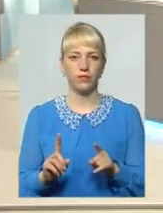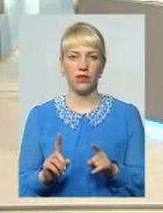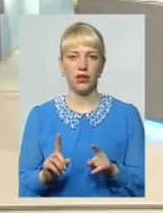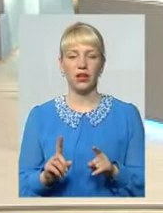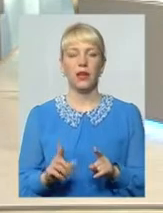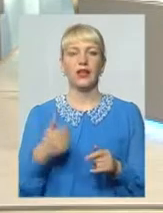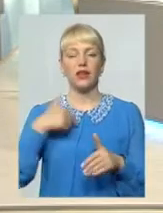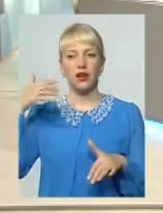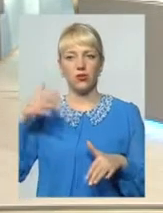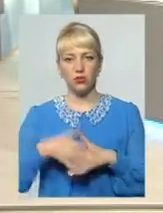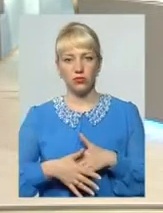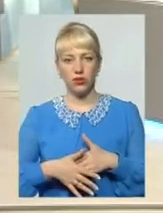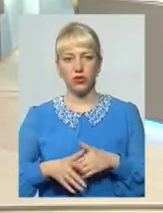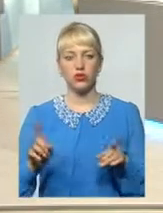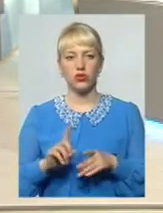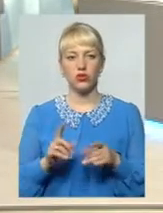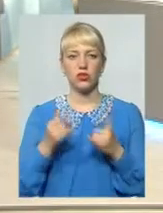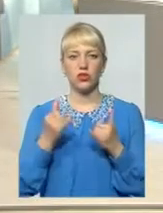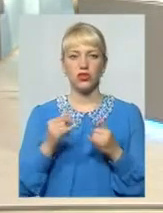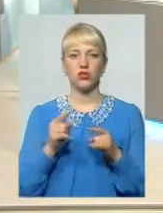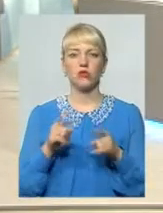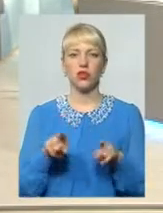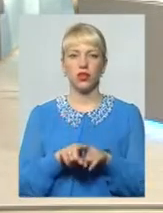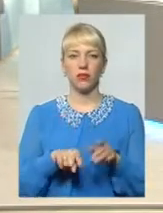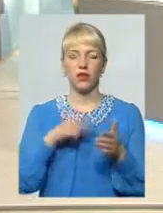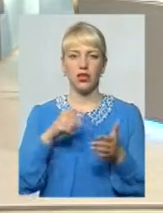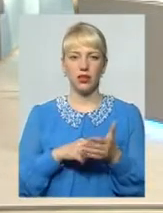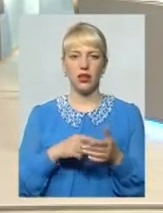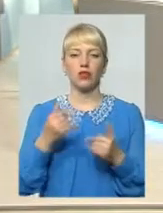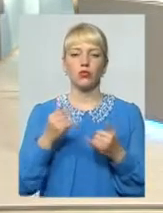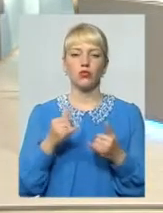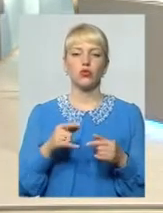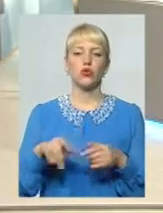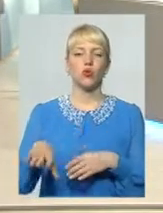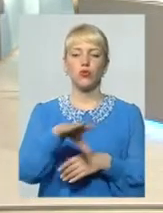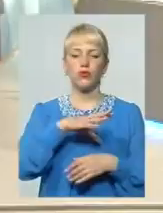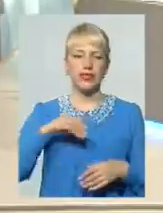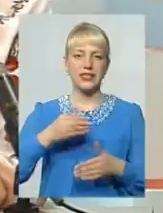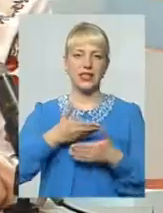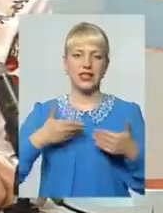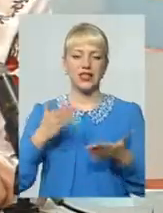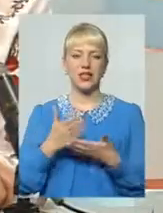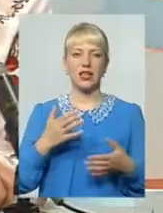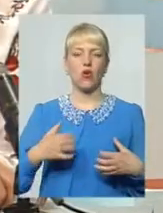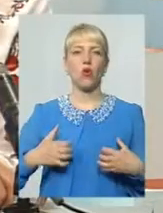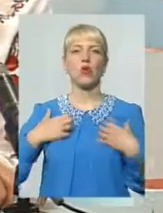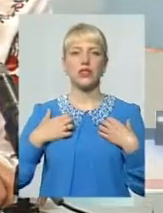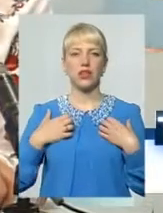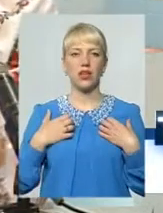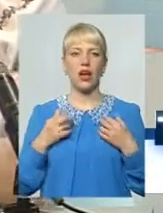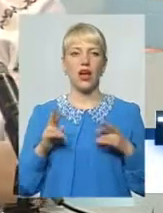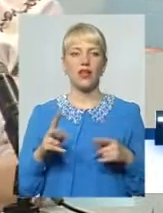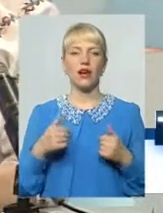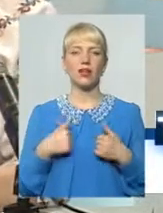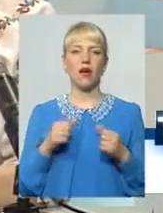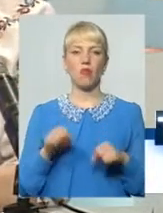Я розумію, чому задане це питання Тому що в нас у всіх існує острах А як же я